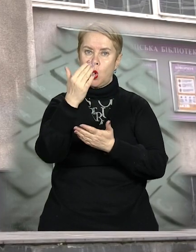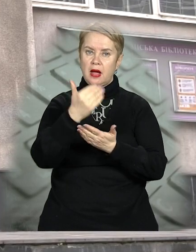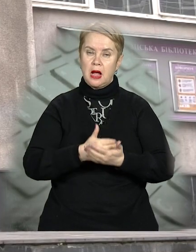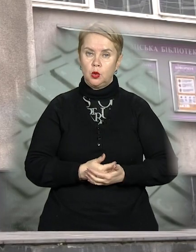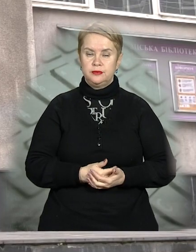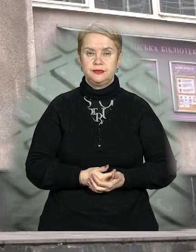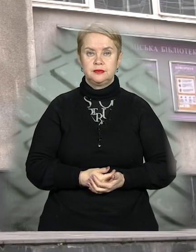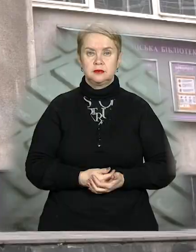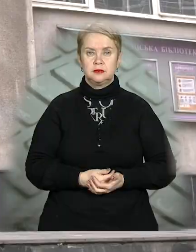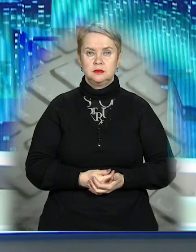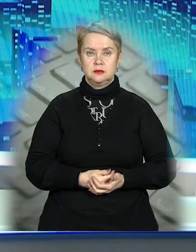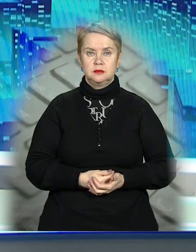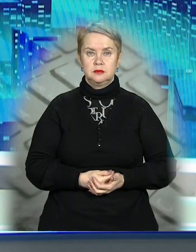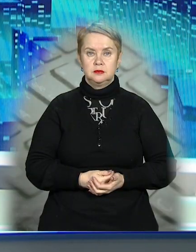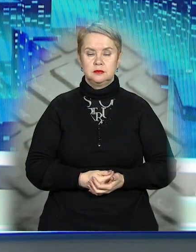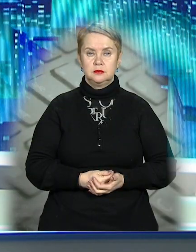каналу.